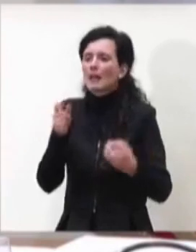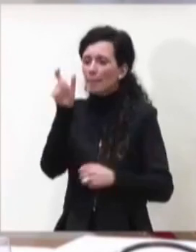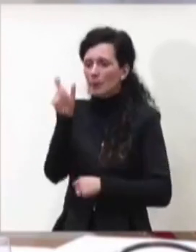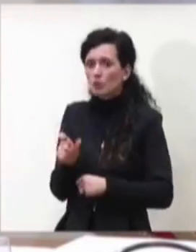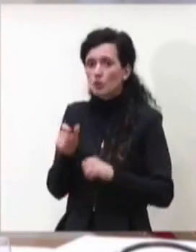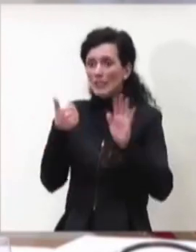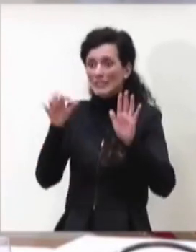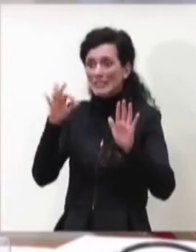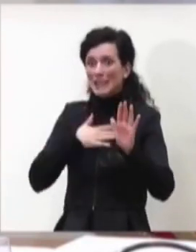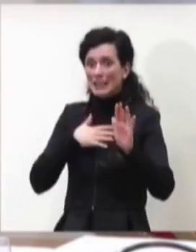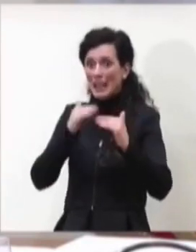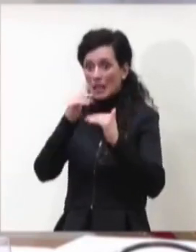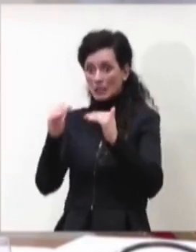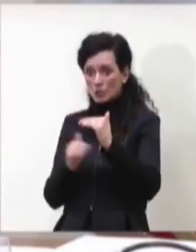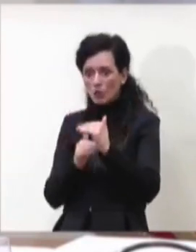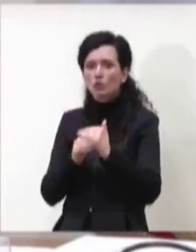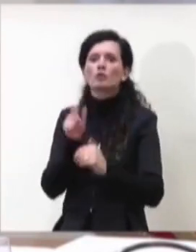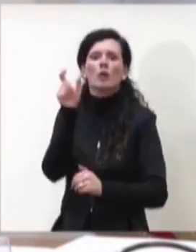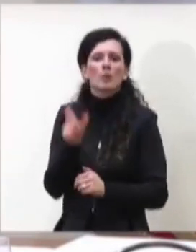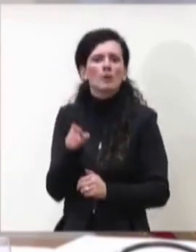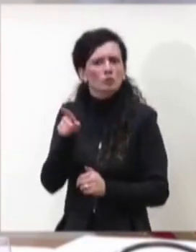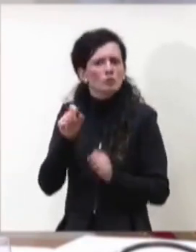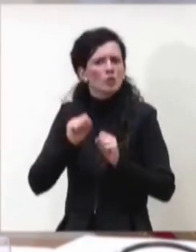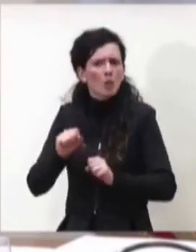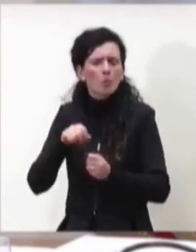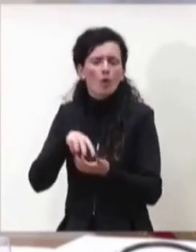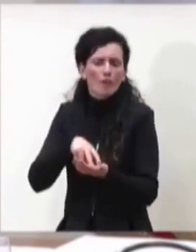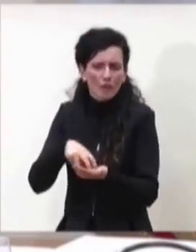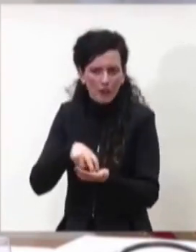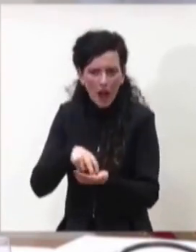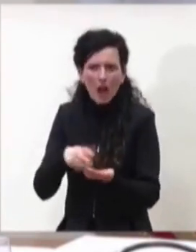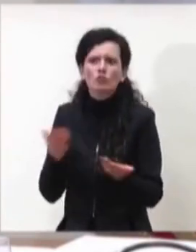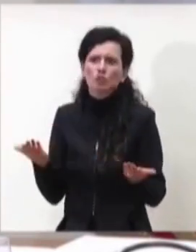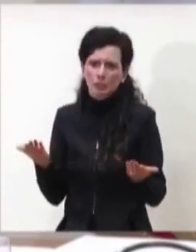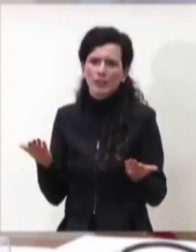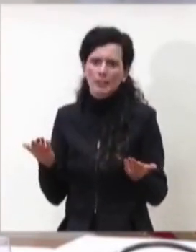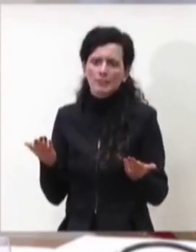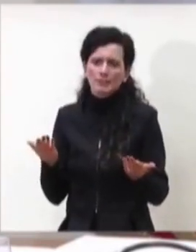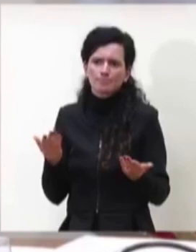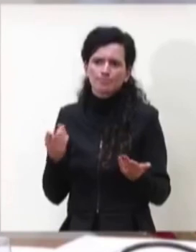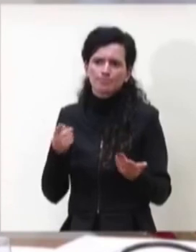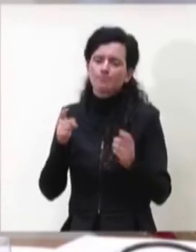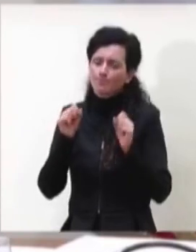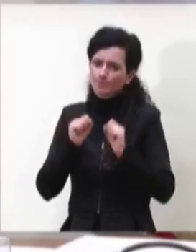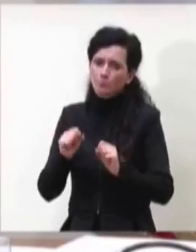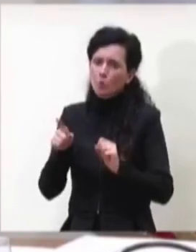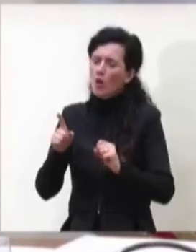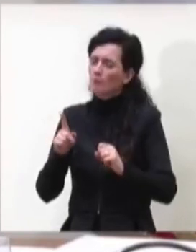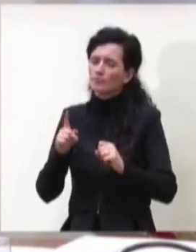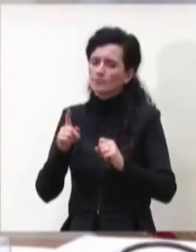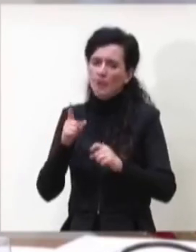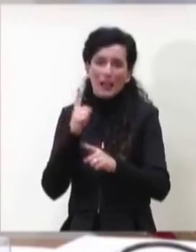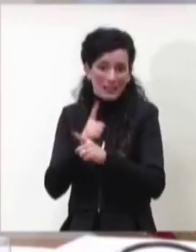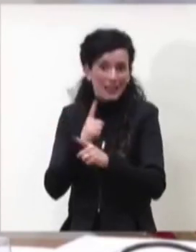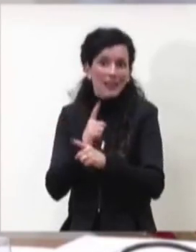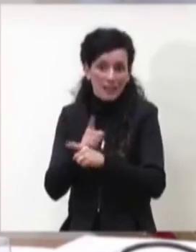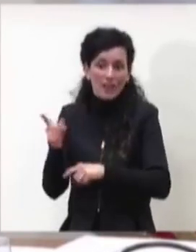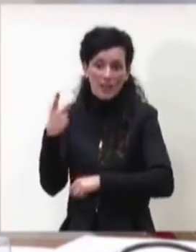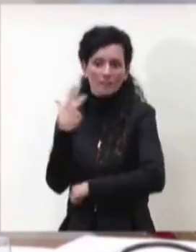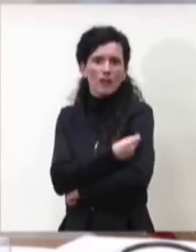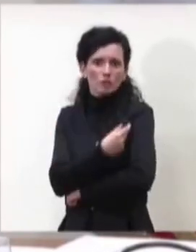persone fra agilisti naturalmente hanno dovranno avere accesso alla vaccinazione